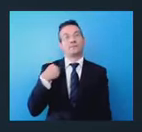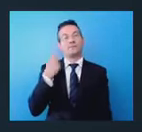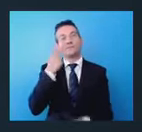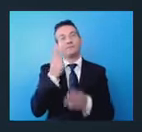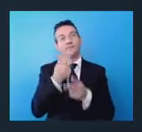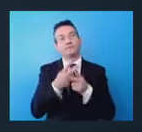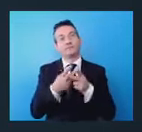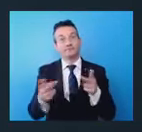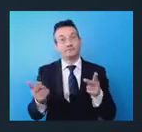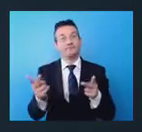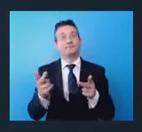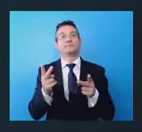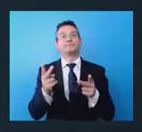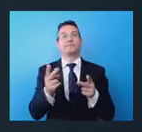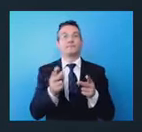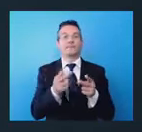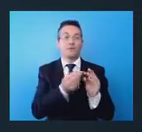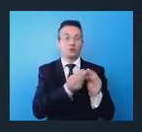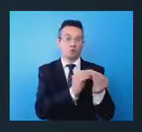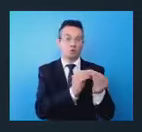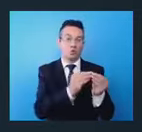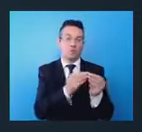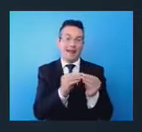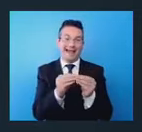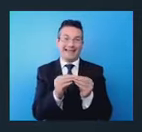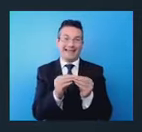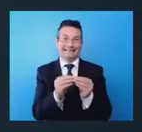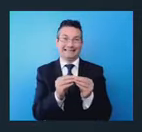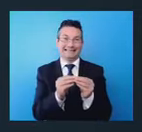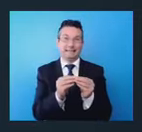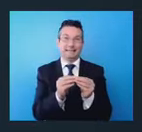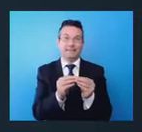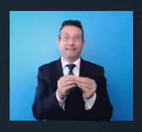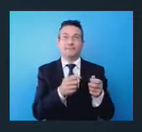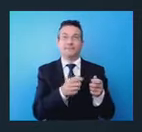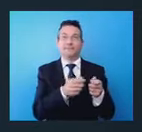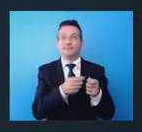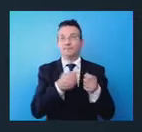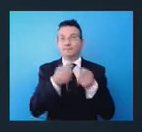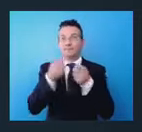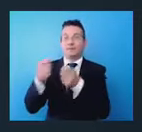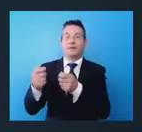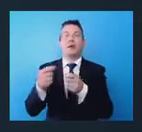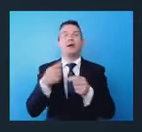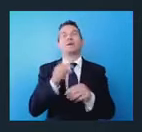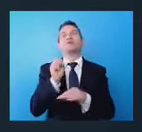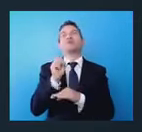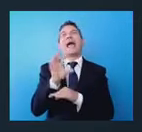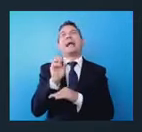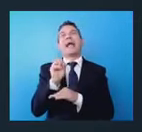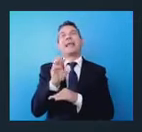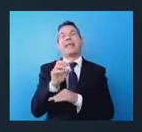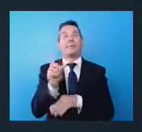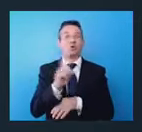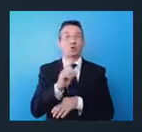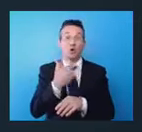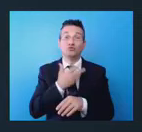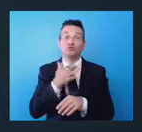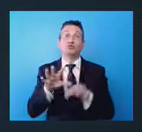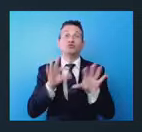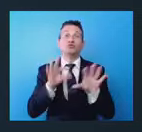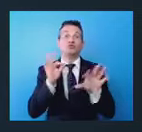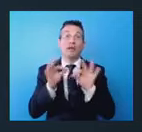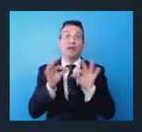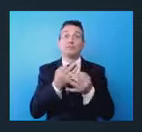gli strumenti operativi, perché poi questo non è un esercizio accademico, si porta presso scelte precise sui bandi, sulle